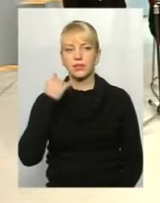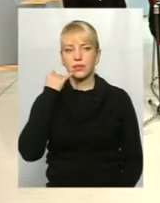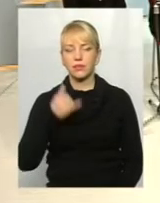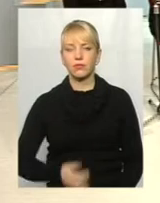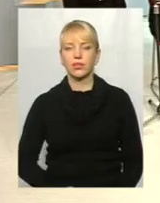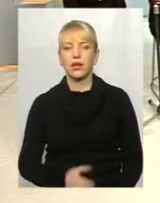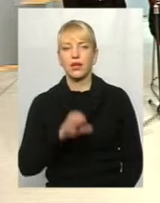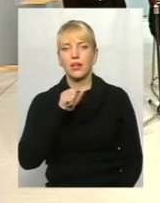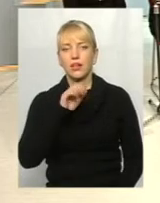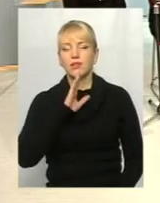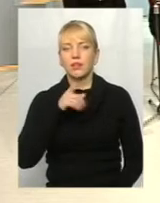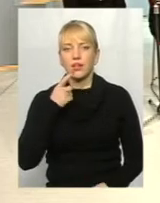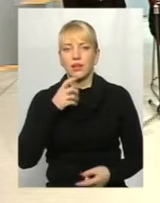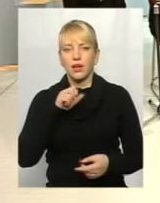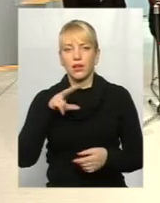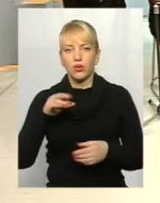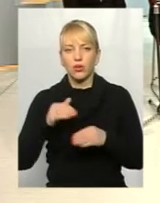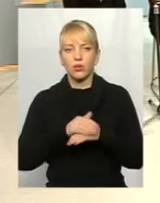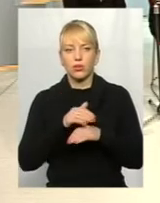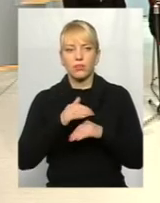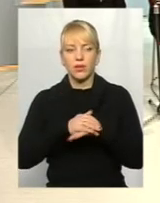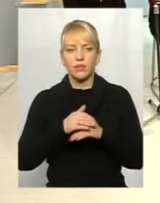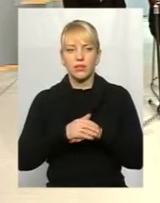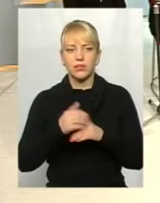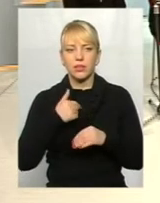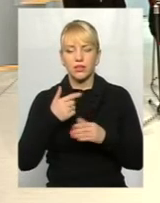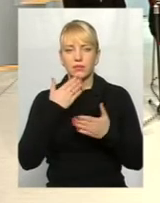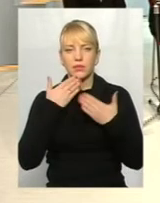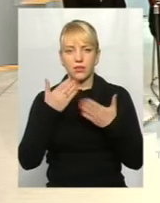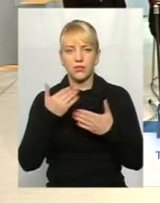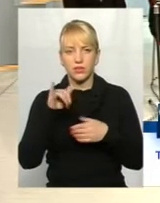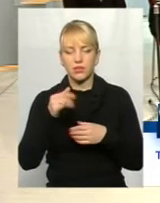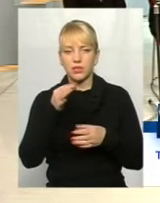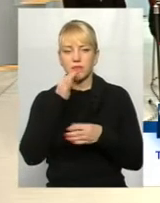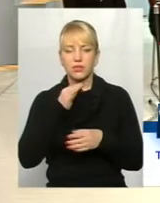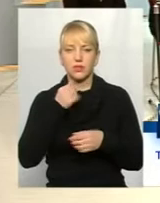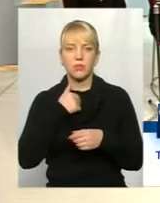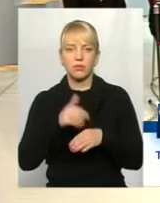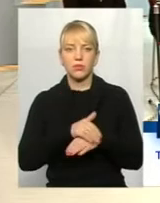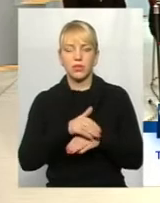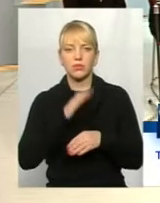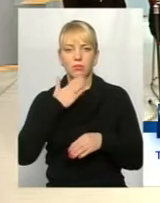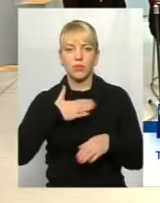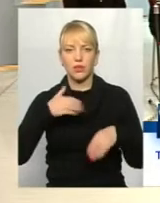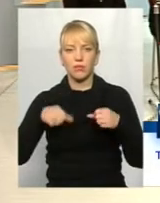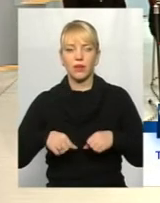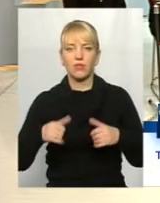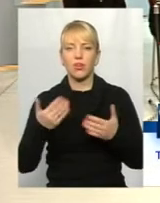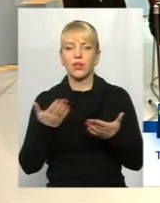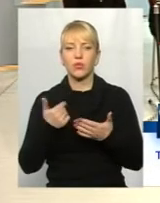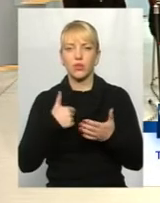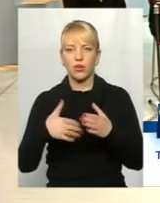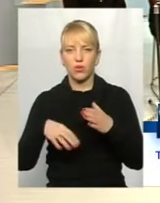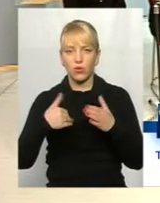Алло, добрий вечір. Добрий вечір. А я би задала вам таке запитання. Скажіть мені, будь ласка, моє право, яке я хочу